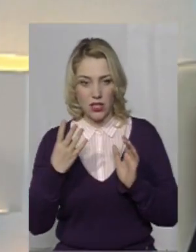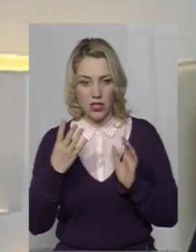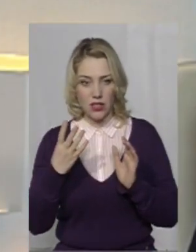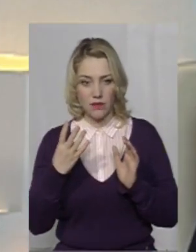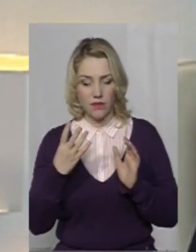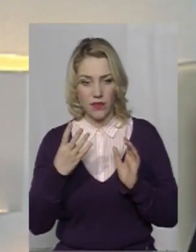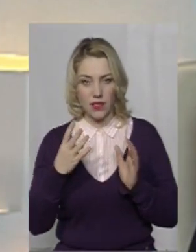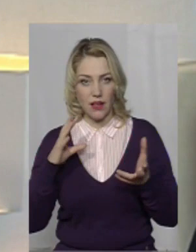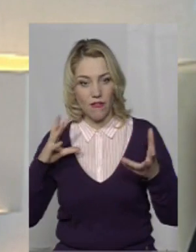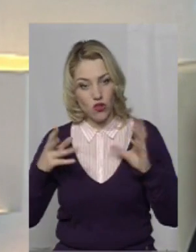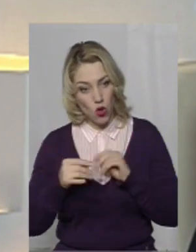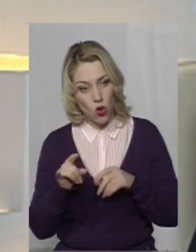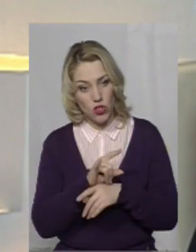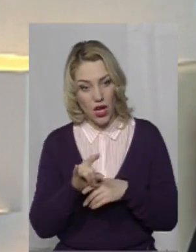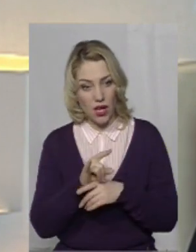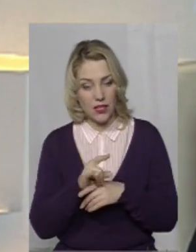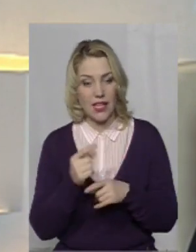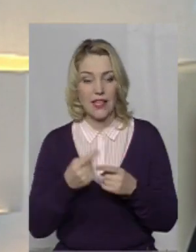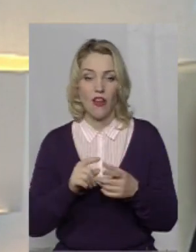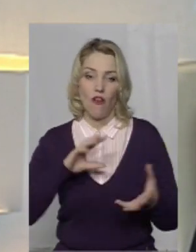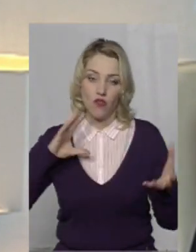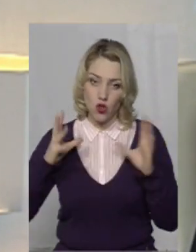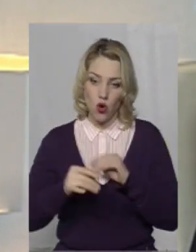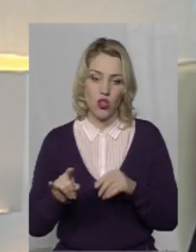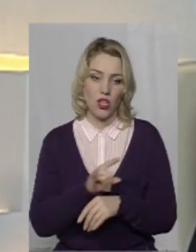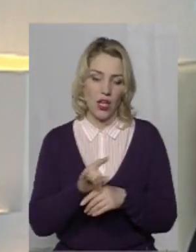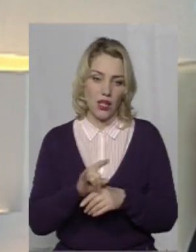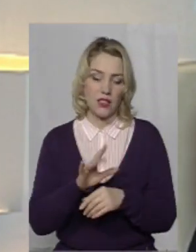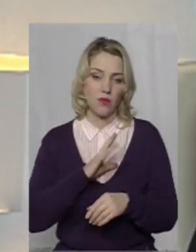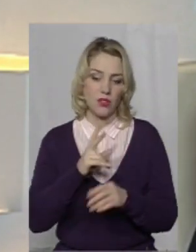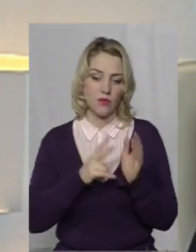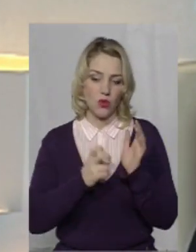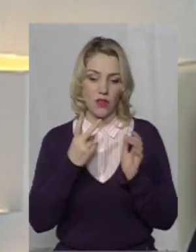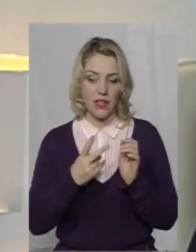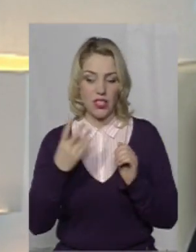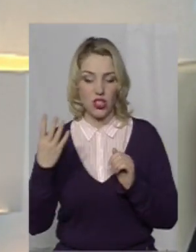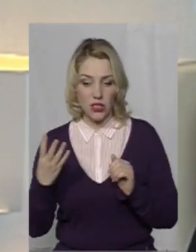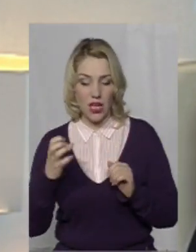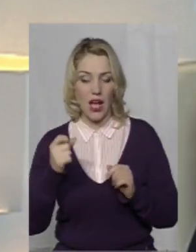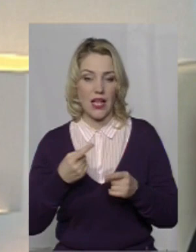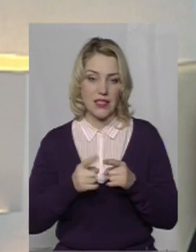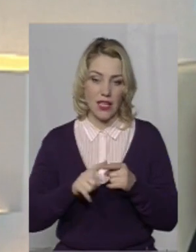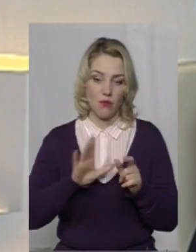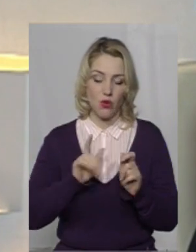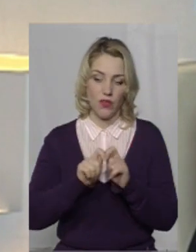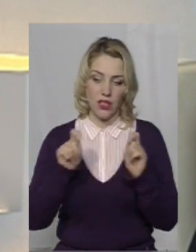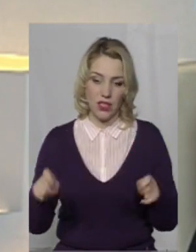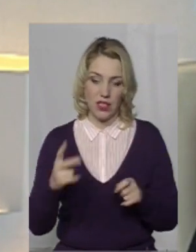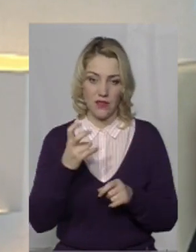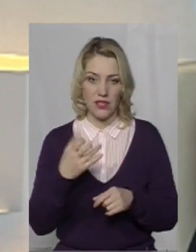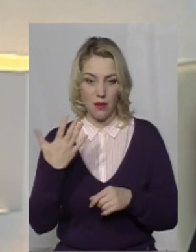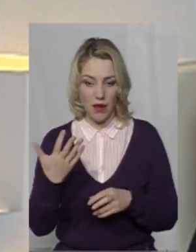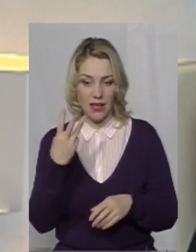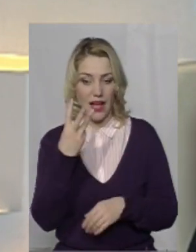Вибачте, всього шахрецтв, чи пов'язаних... Це було всього шахрецтв. Розкрито з них було 205. Із них 302